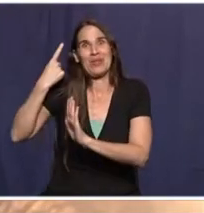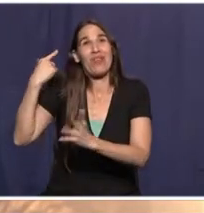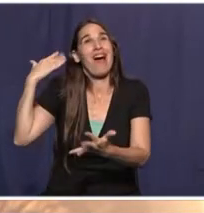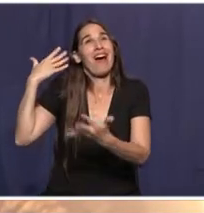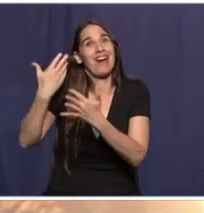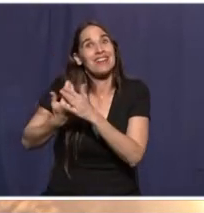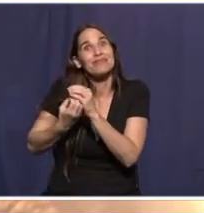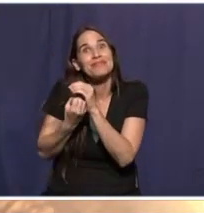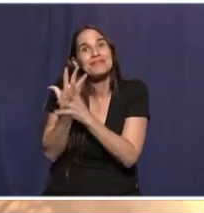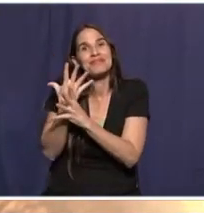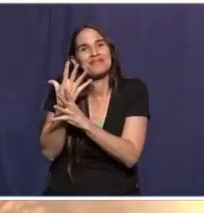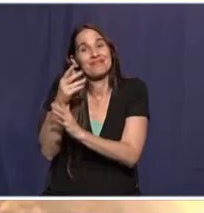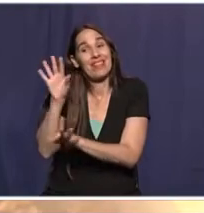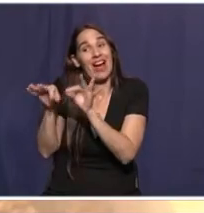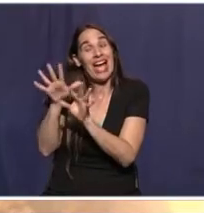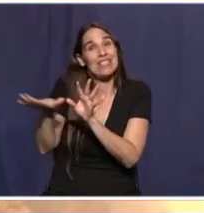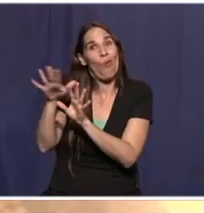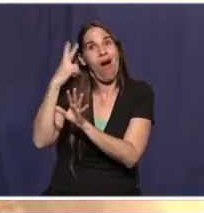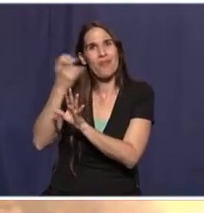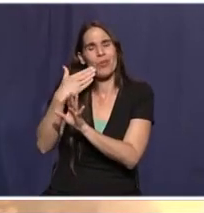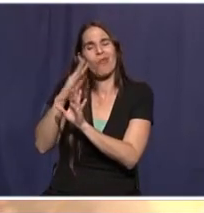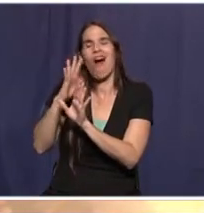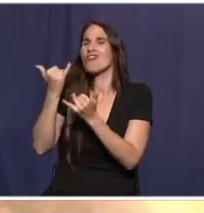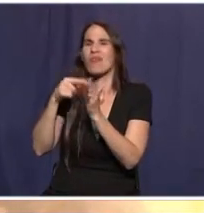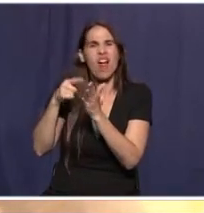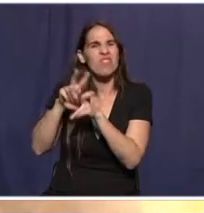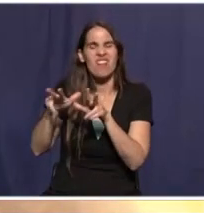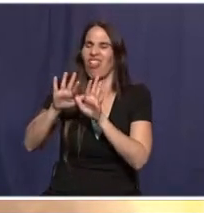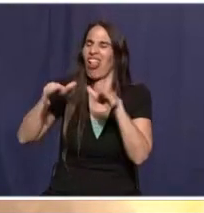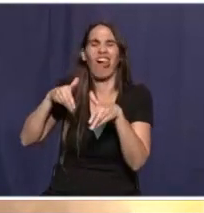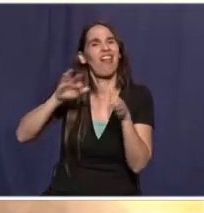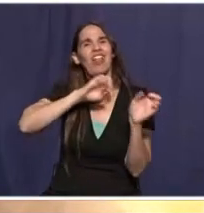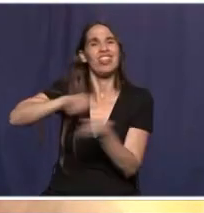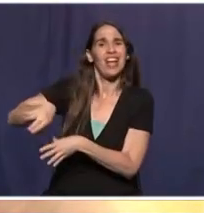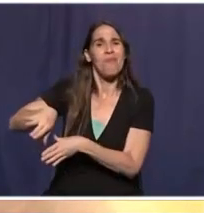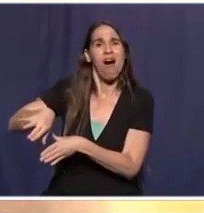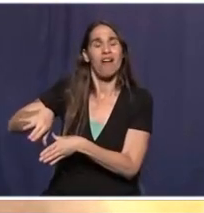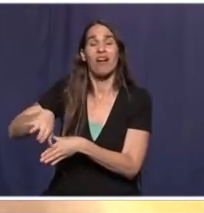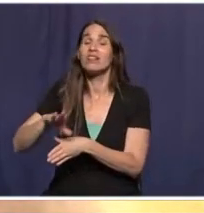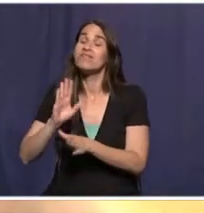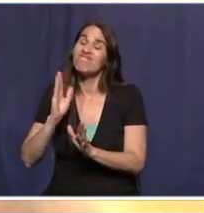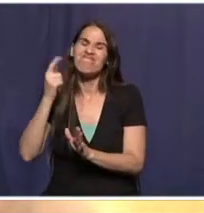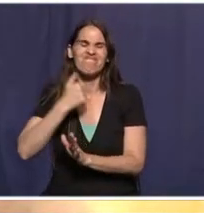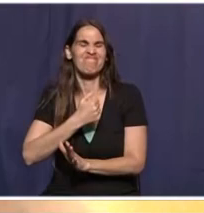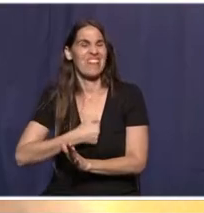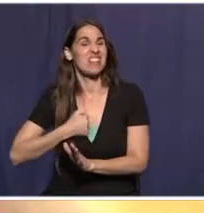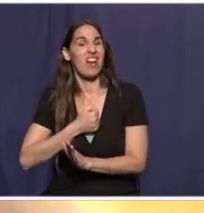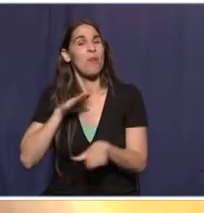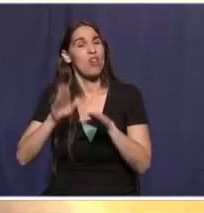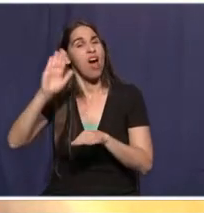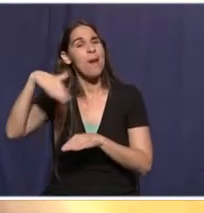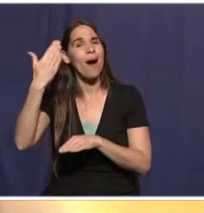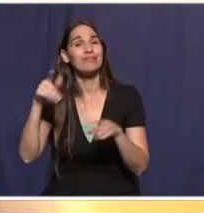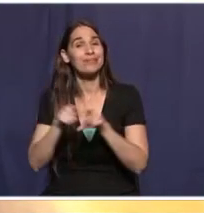ועידנים נרקמה בין נבחרי הציבור היהודים והערבים. ואכן ייתכן מאוד שגם הממשלה הבאה לצערי כמו קודמותיה